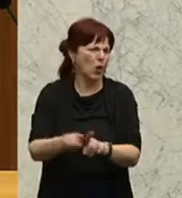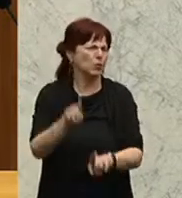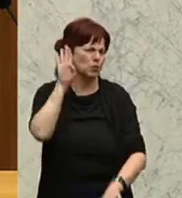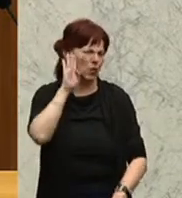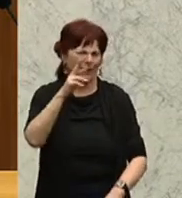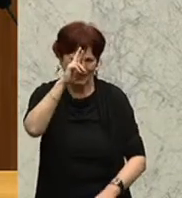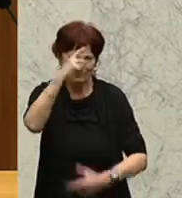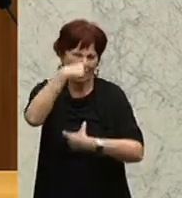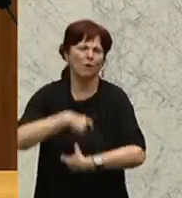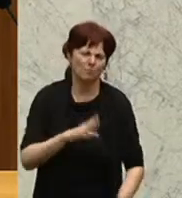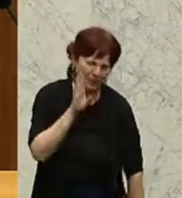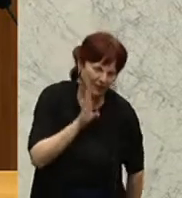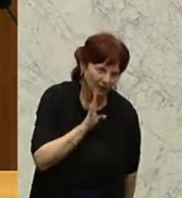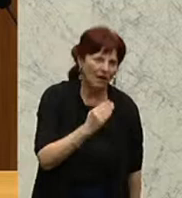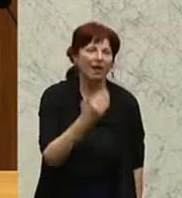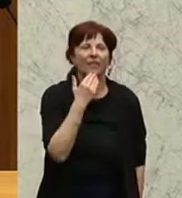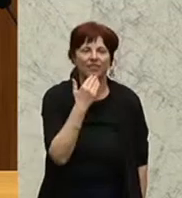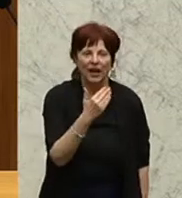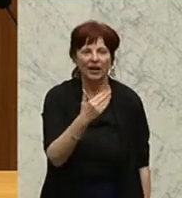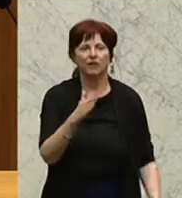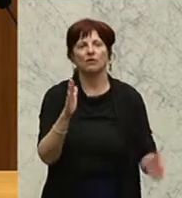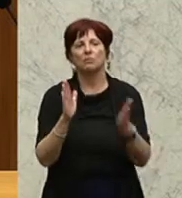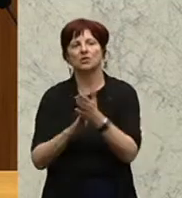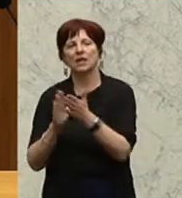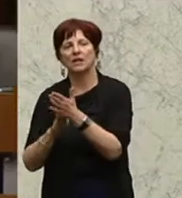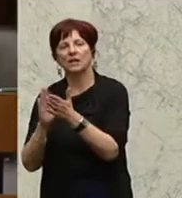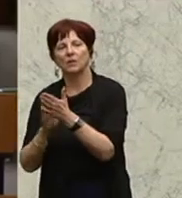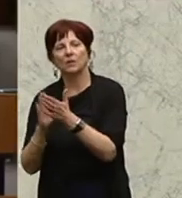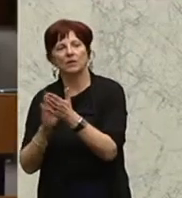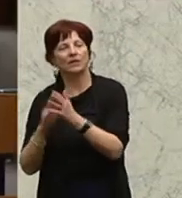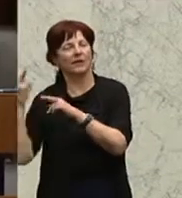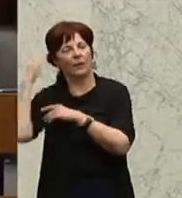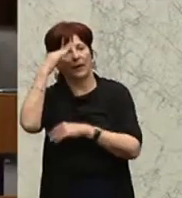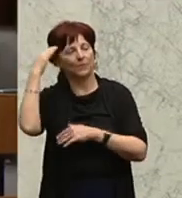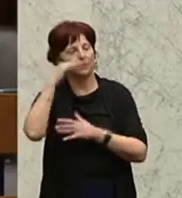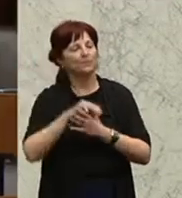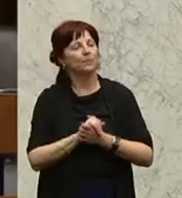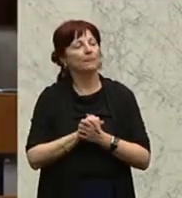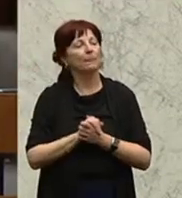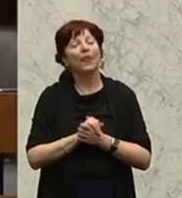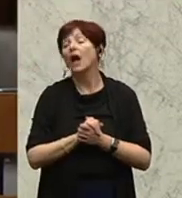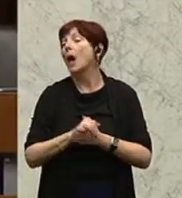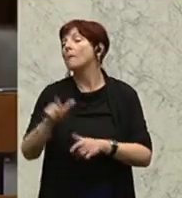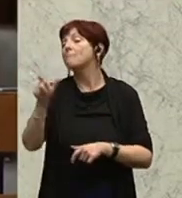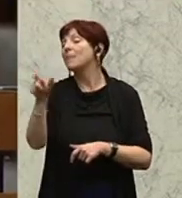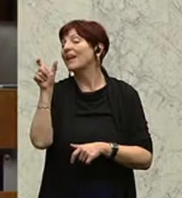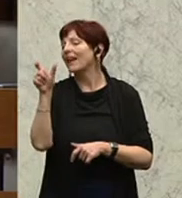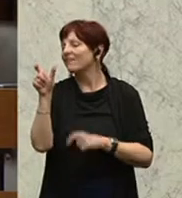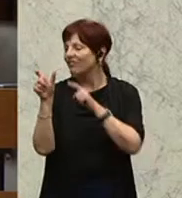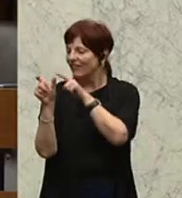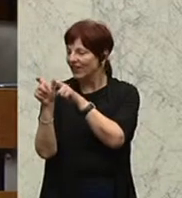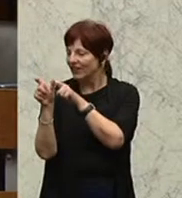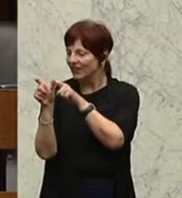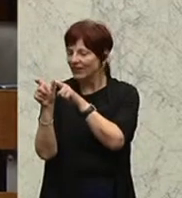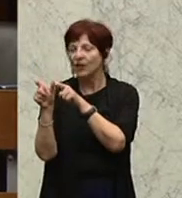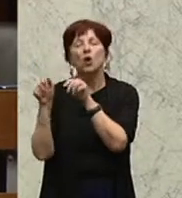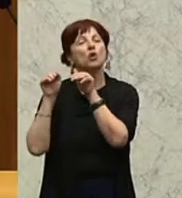Ja, danke für die Bestätigung der These. Also, mit Begriffen, die Schutzsuchende,